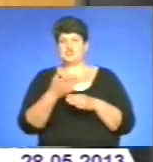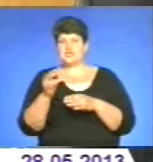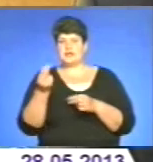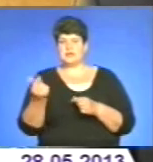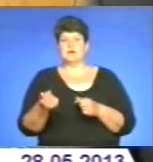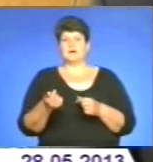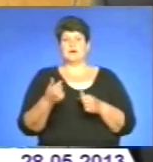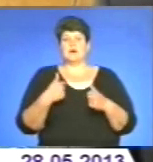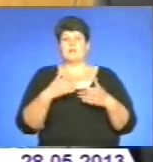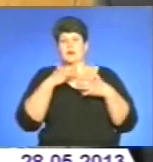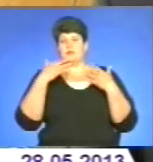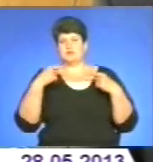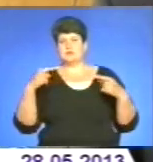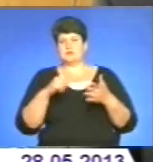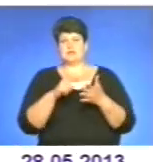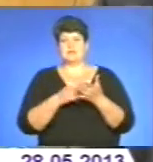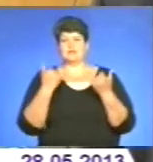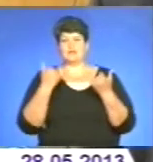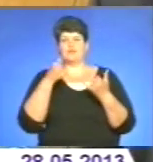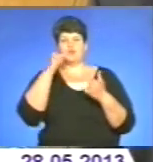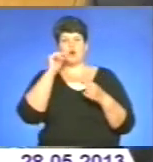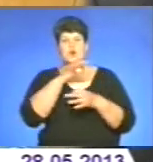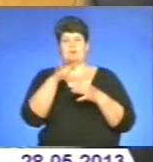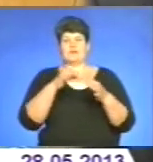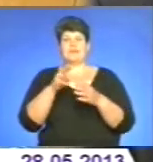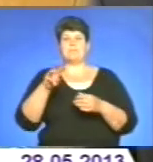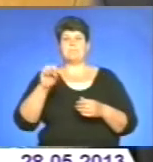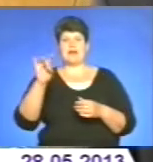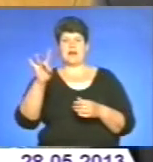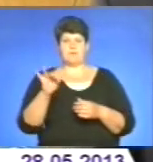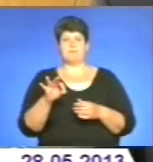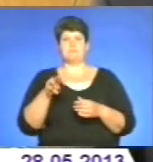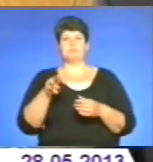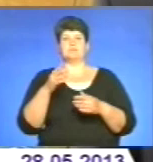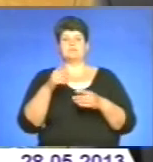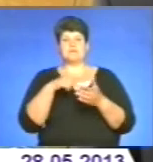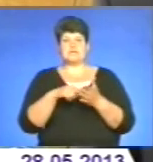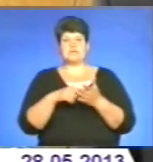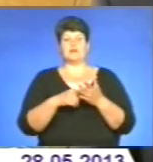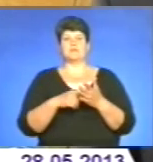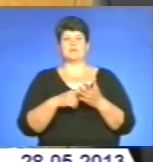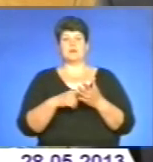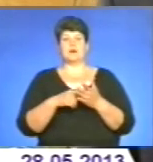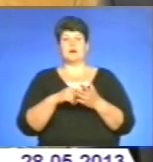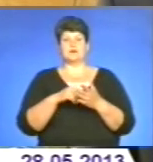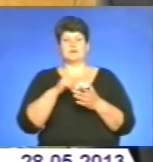Ми вчора оговорили їх з мером міста. В п'ятницю ми домовилися, що ми зустрічаємося. Зустрічаємося всіма